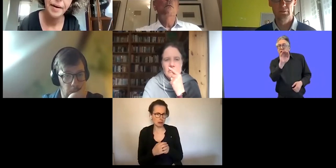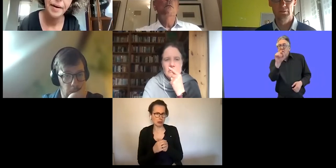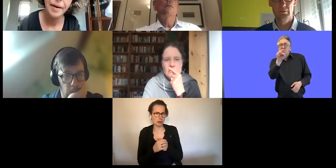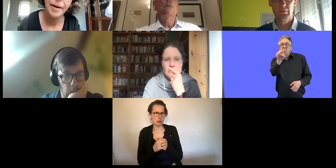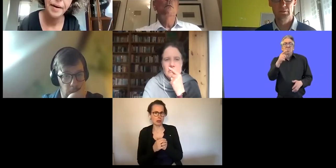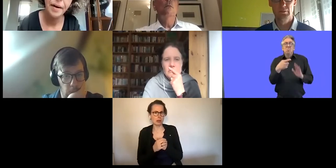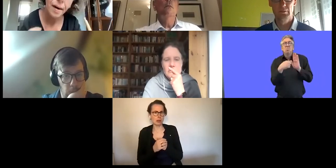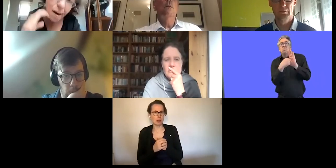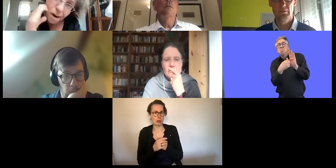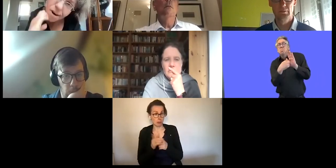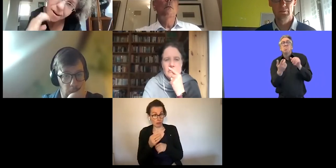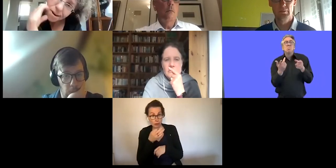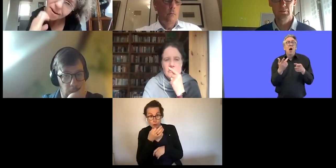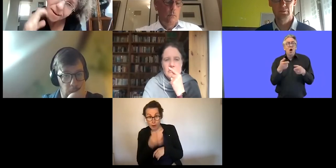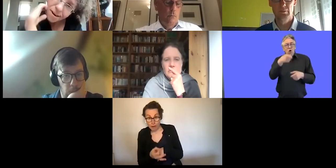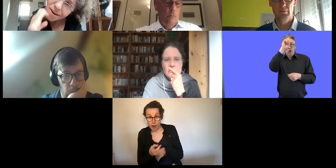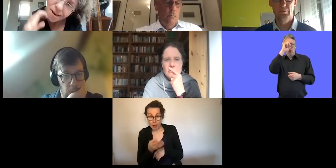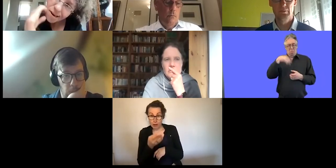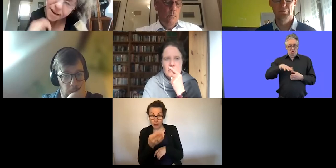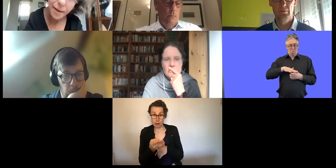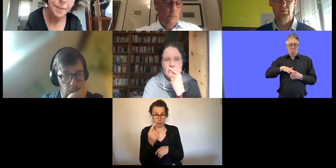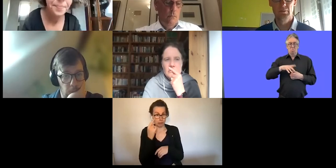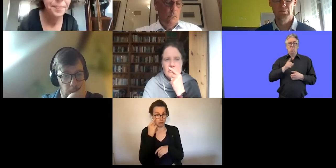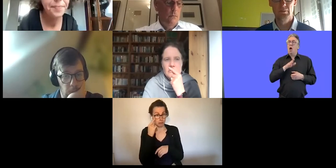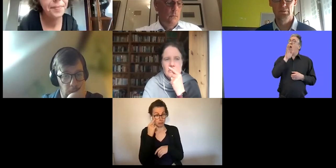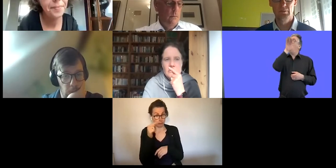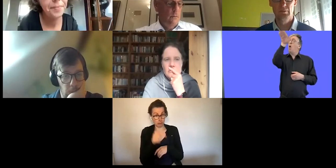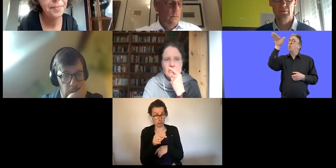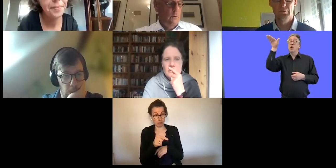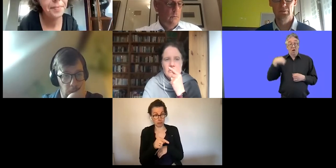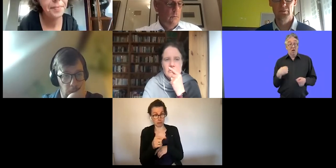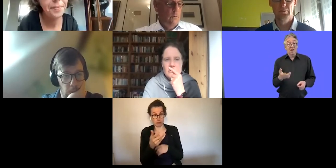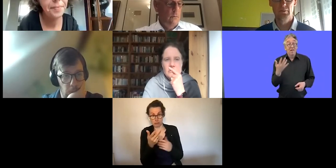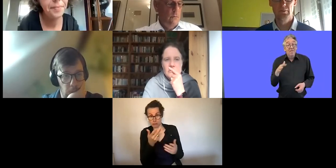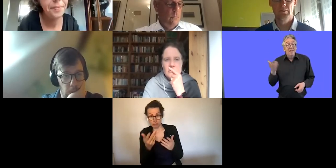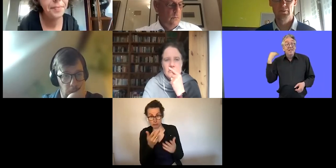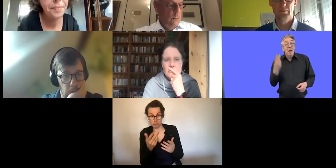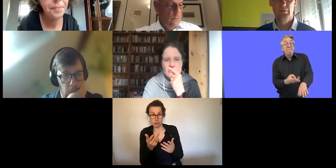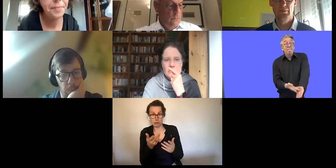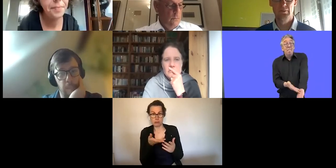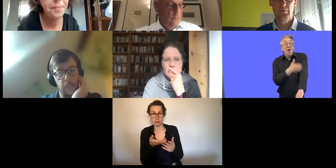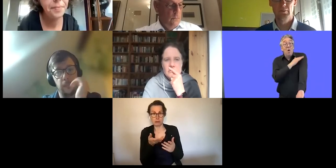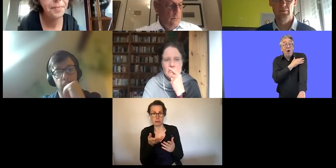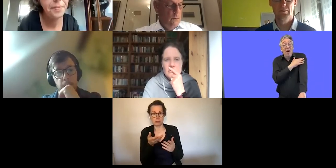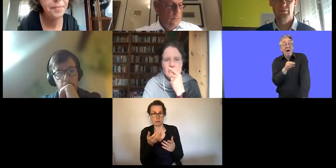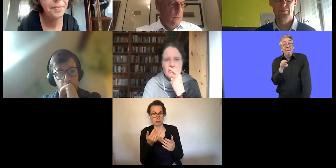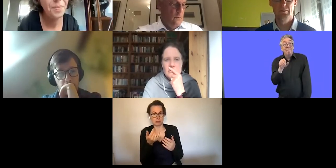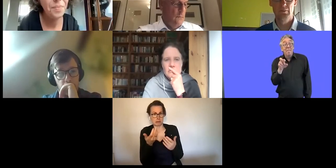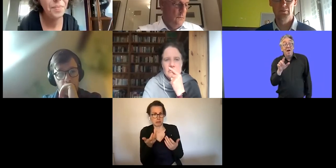wollte ich mal fragen, wie groß da jetzt, wie weit sich das dort, jetzt hier